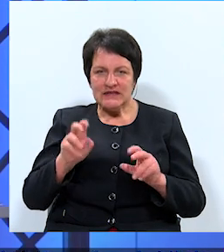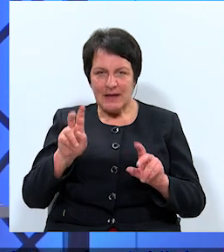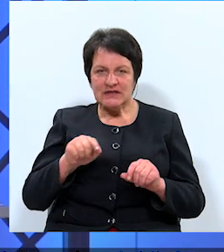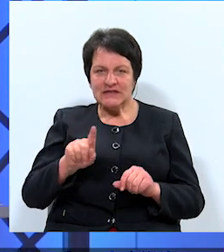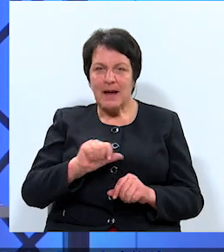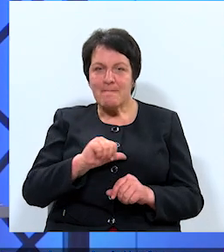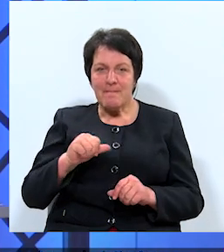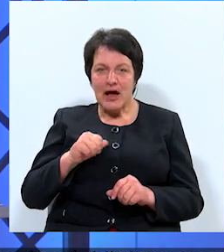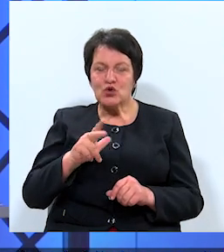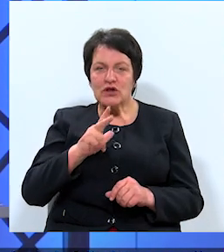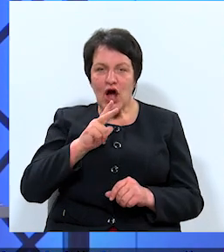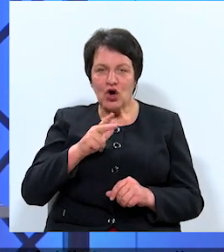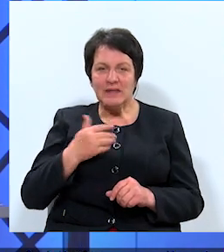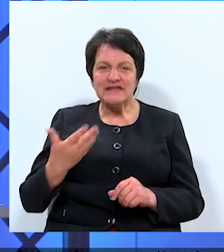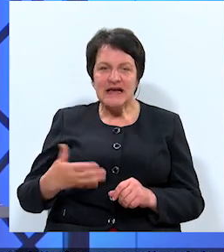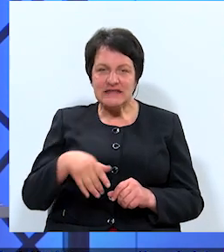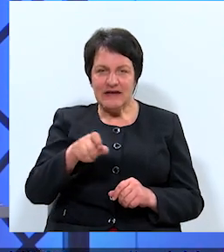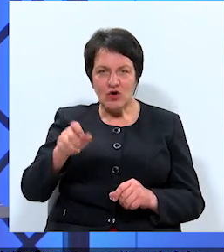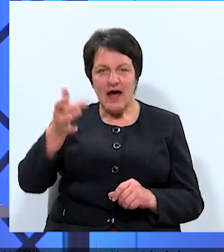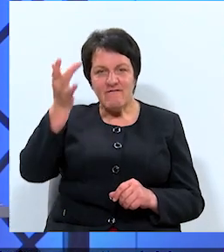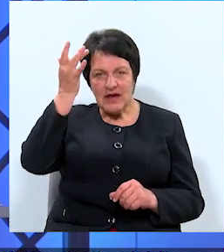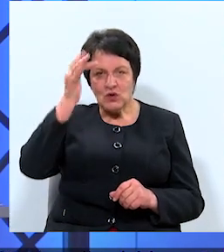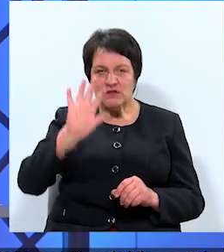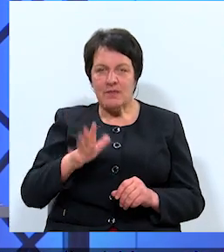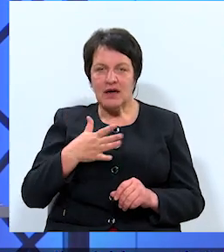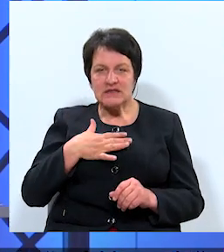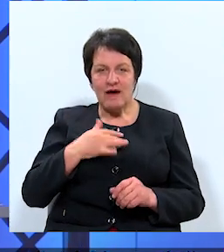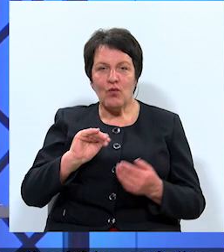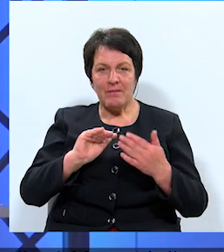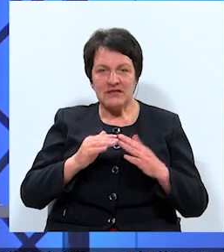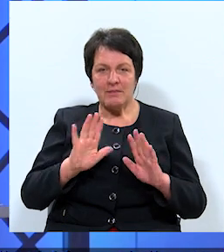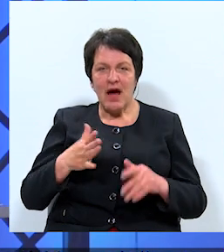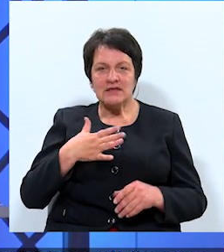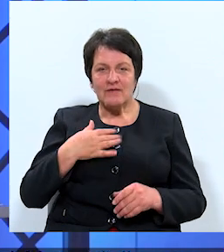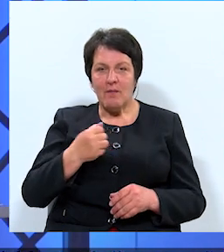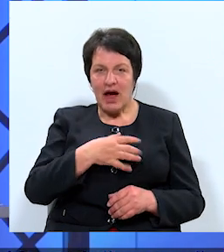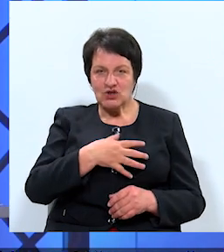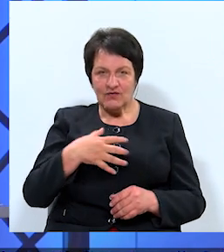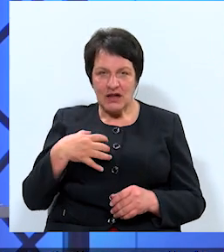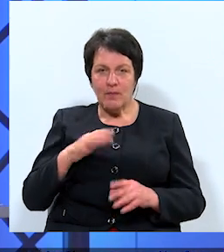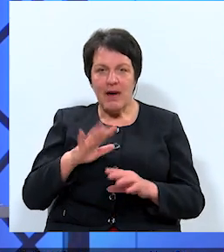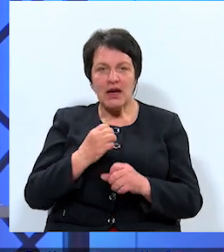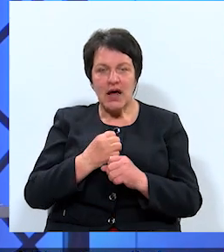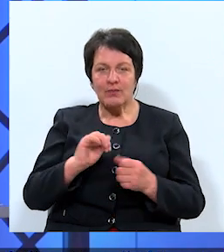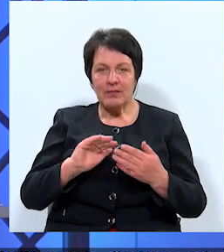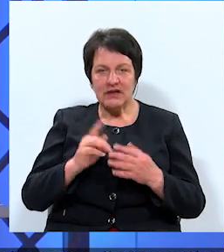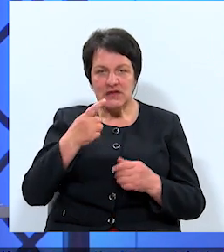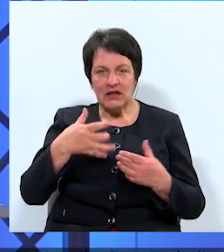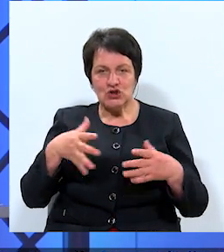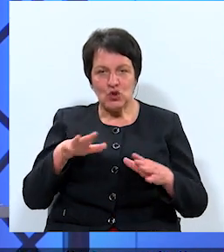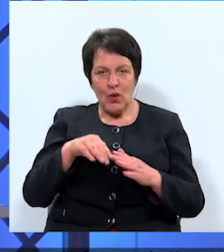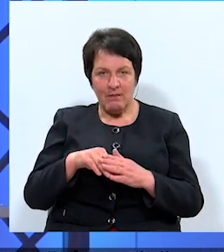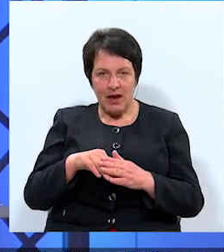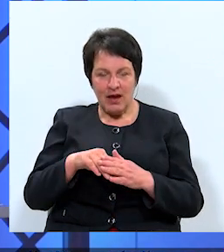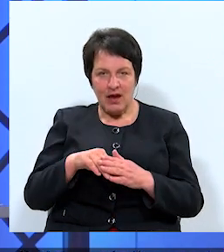pašu Daugavpils iedzīvotāju viedoklis par savu pilsētu, par savu pašvaldību, par darbu pilsētas domē.